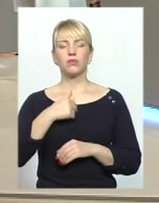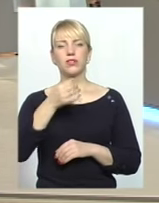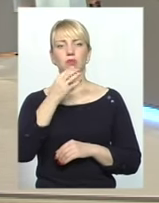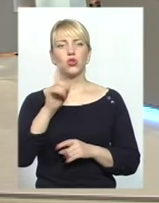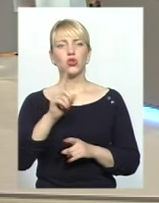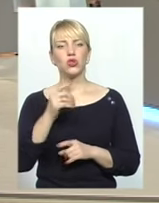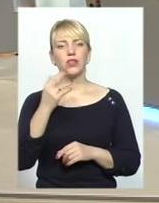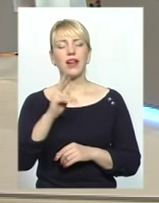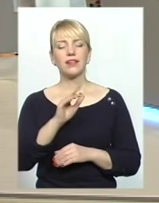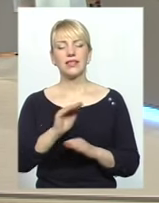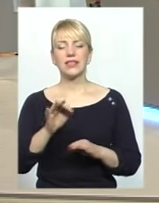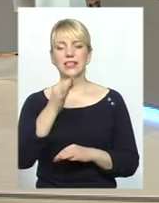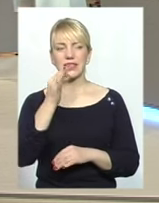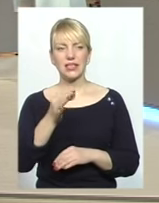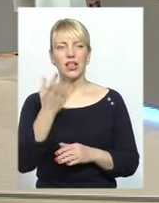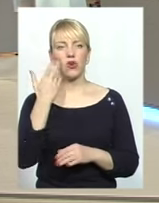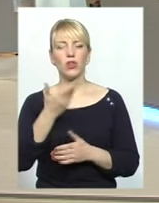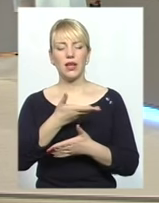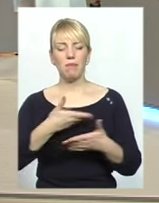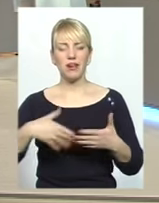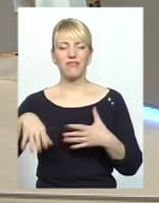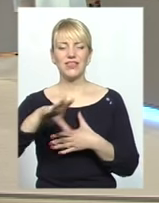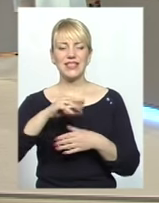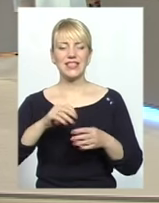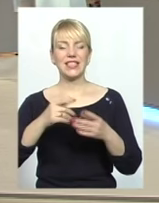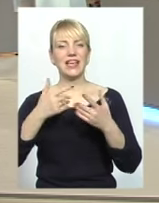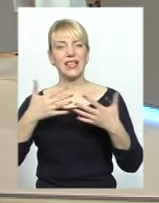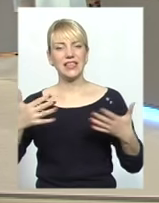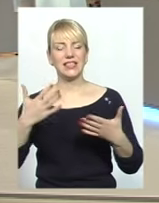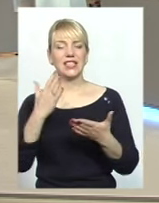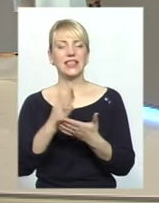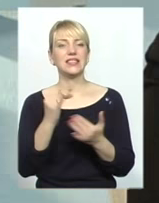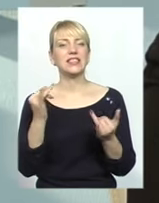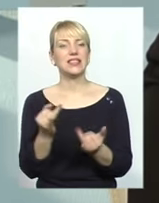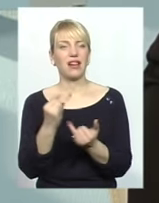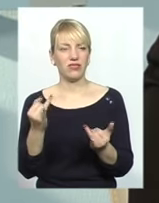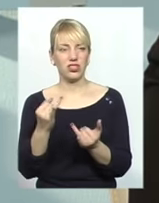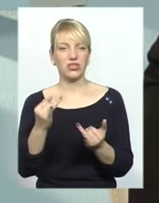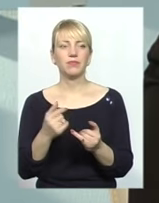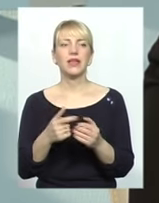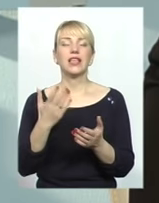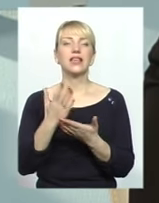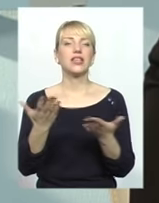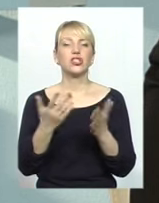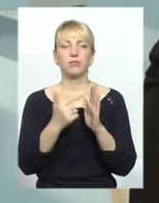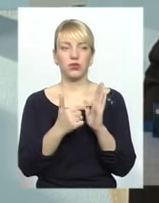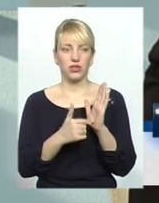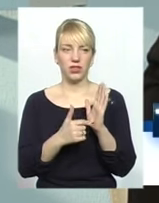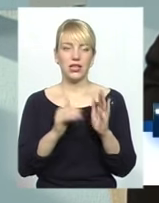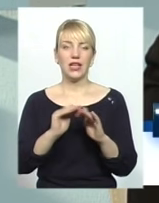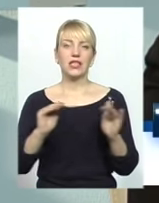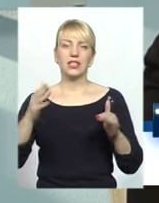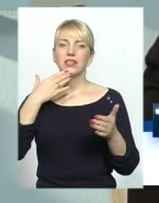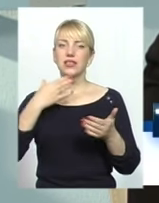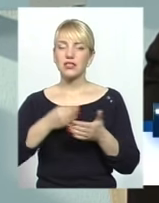вони сказали, що коли ми всі різні, то цікавіше, що дійсно є чим поділитися. Діти, вони за